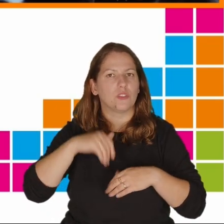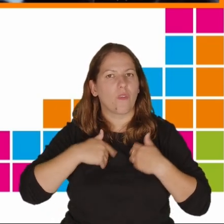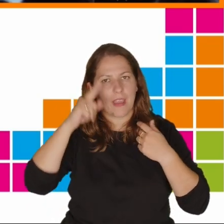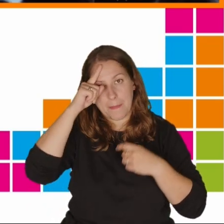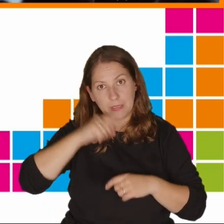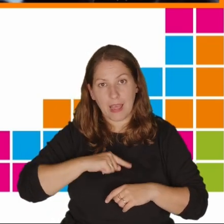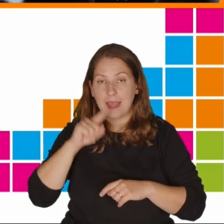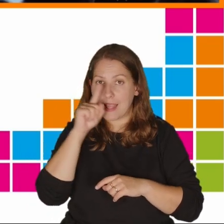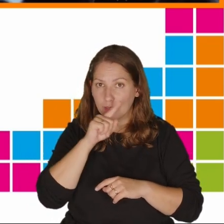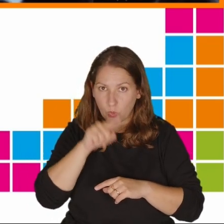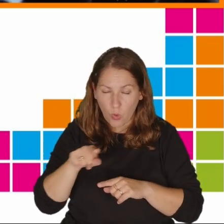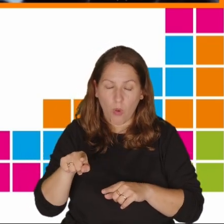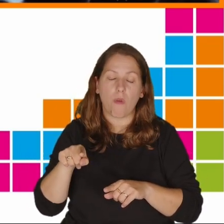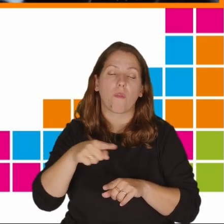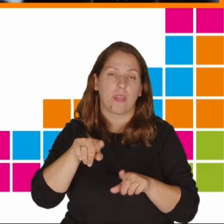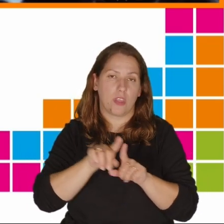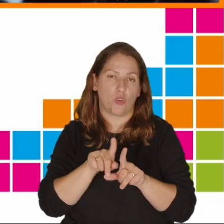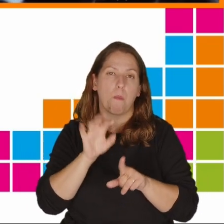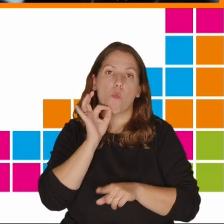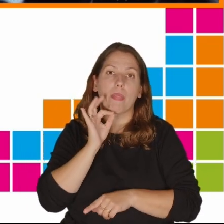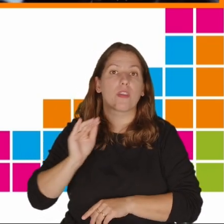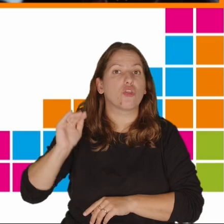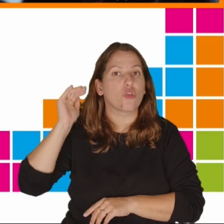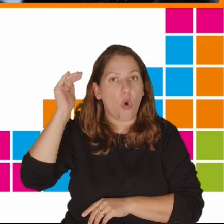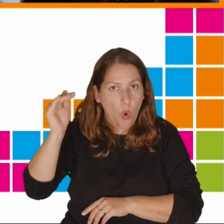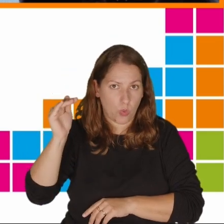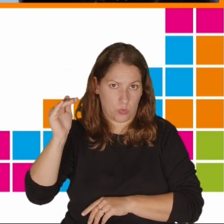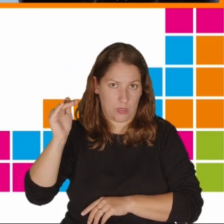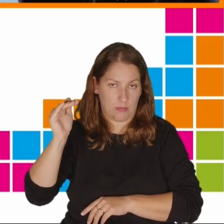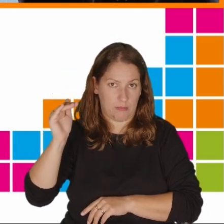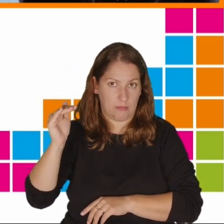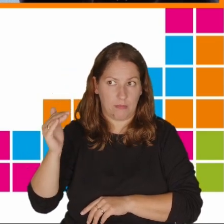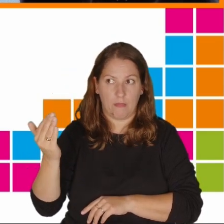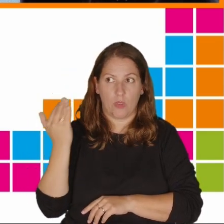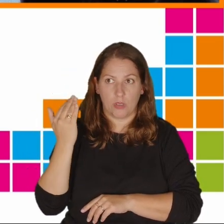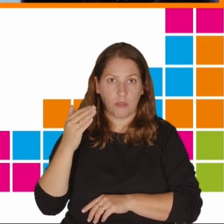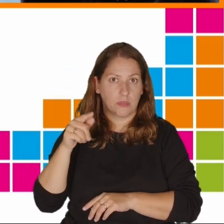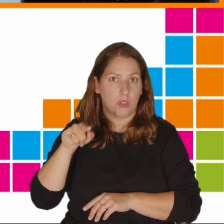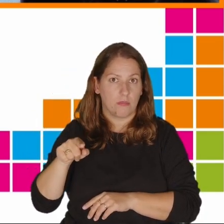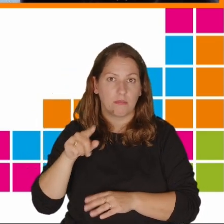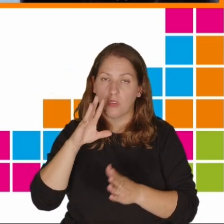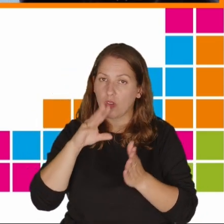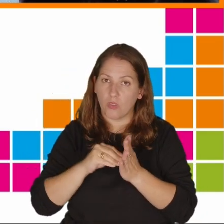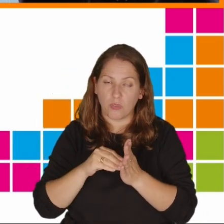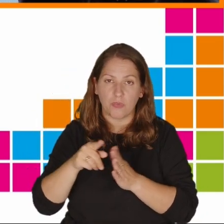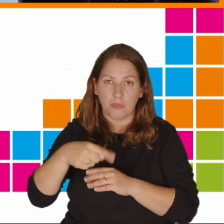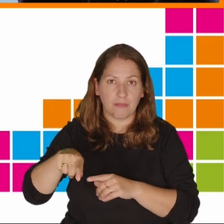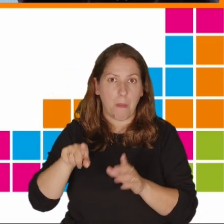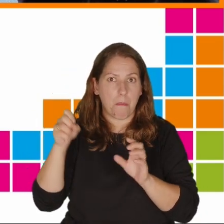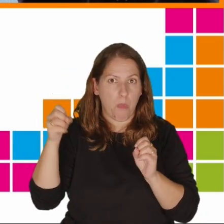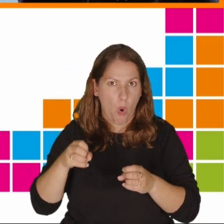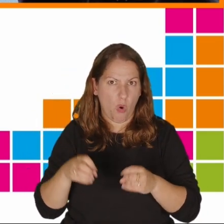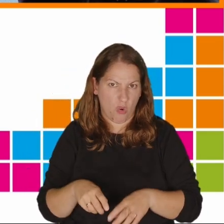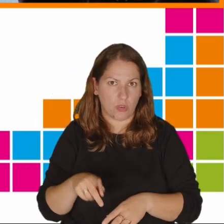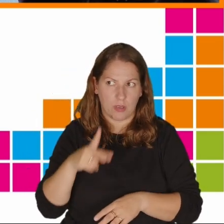nastolatków i młodych dorosłych, którego ostatnio doświadczamy i które to pogorszenie